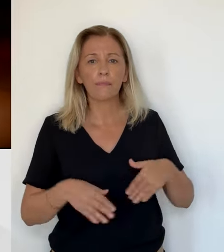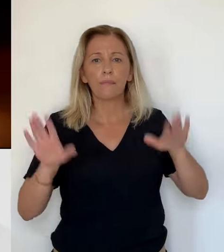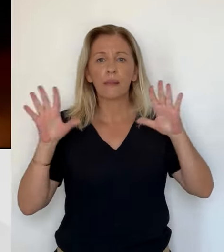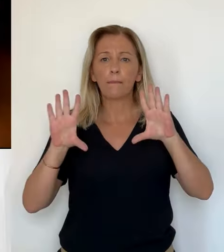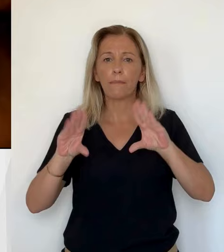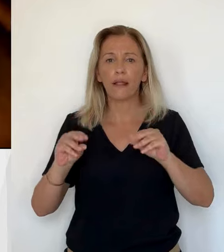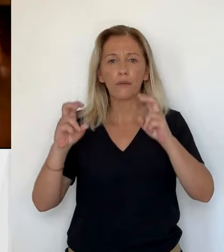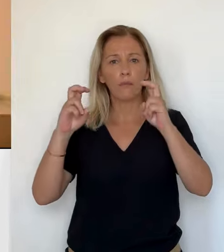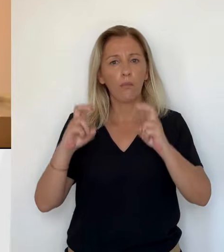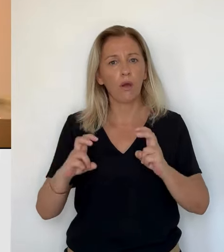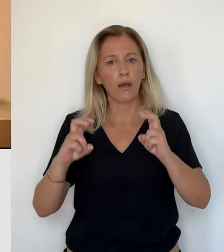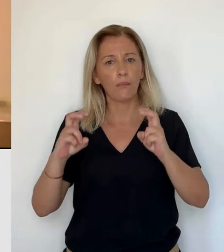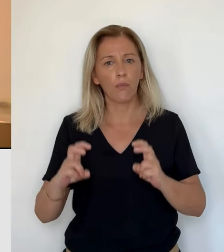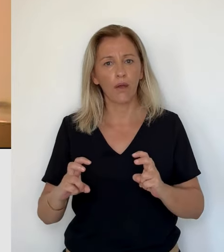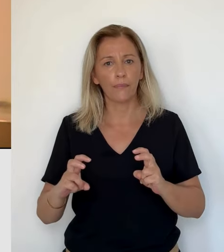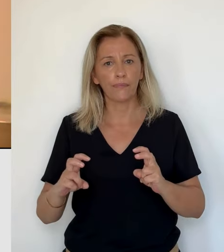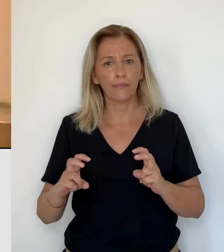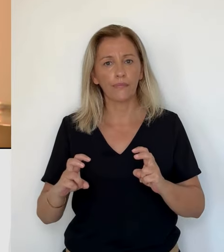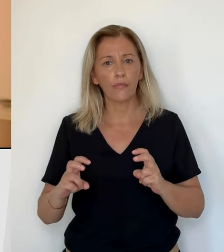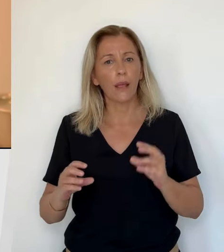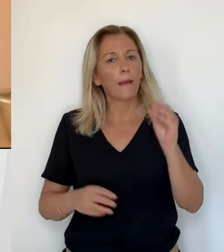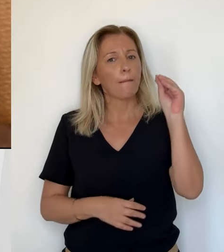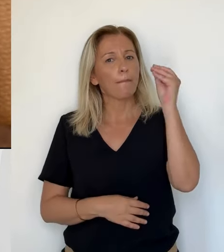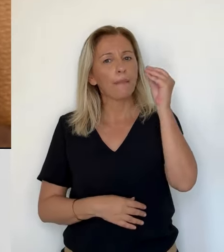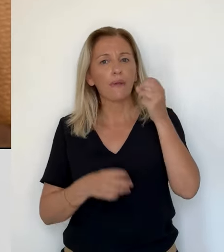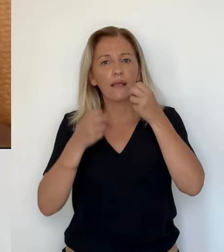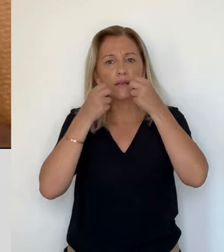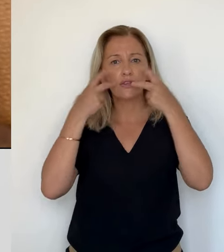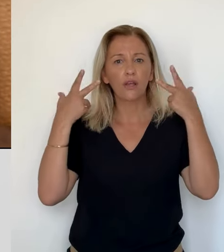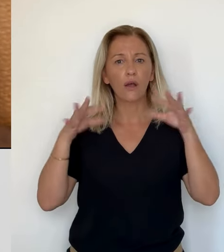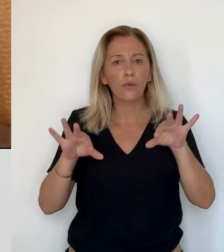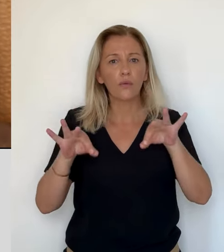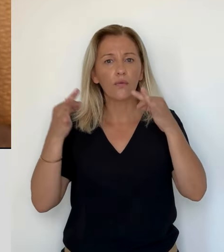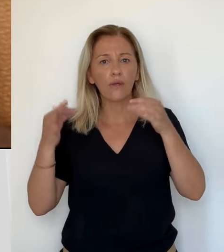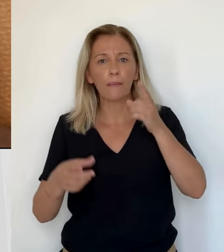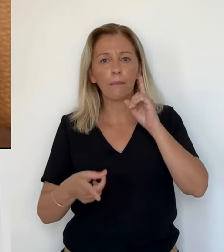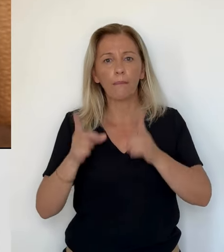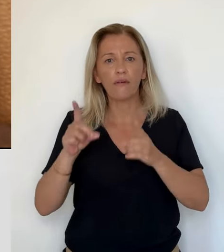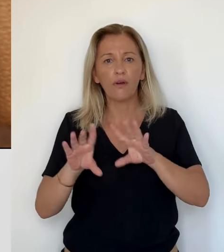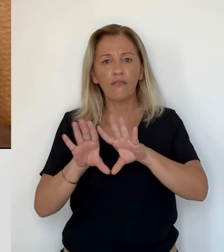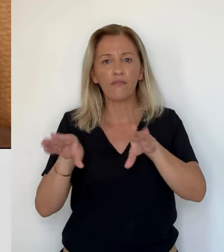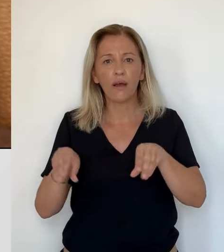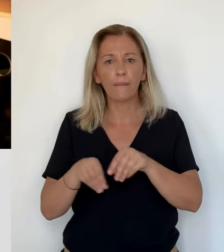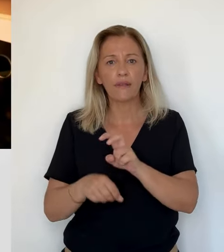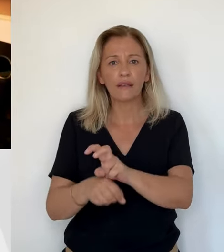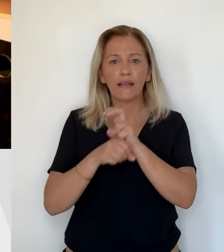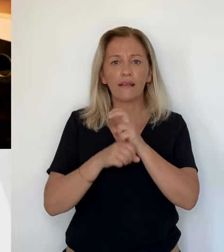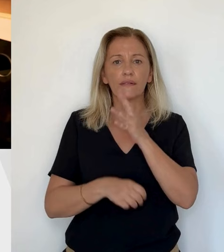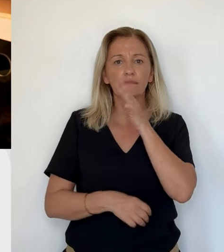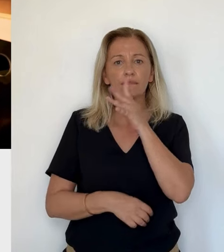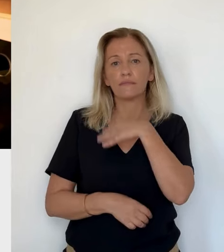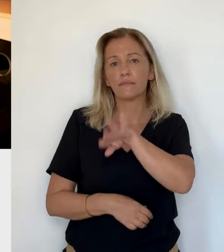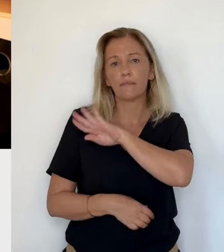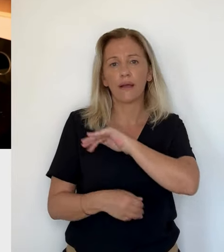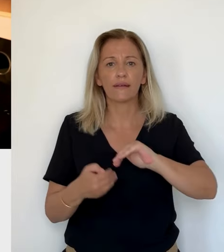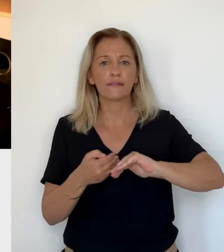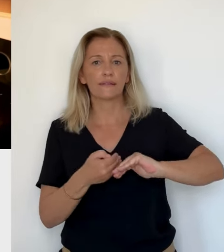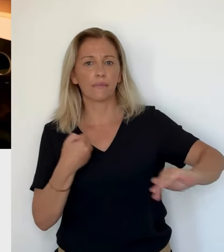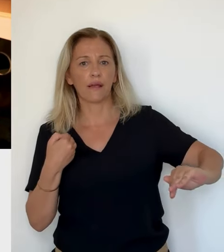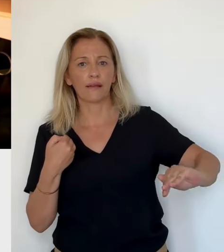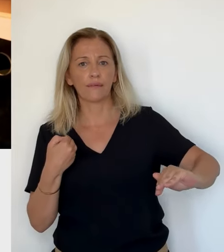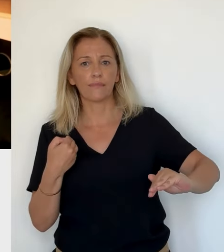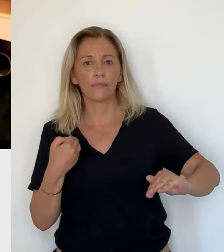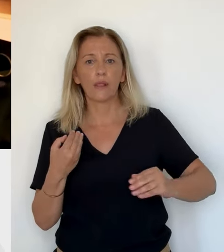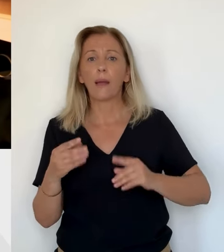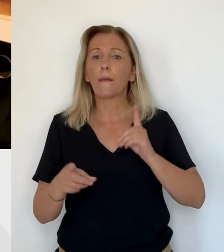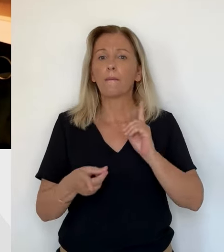Des chatons trouvés et après parfois des séparations, on ne pas garder l'animal. Ou alors aussi les appartements,